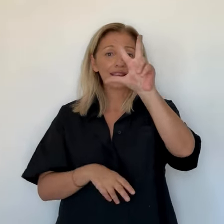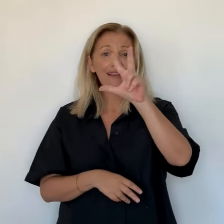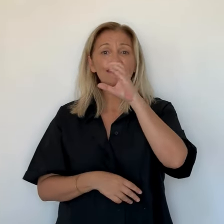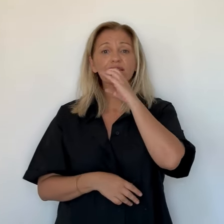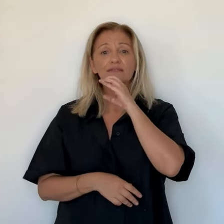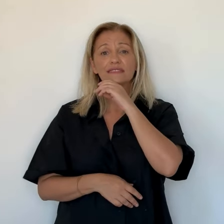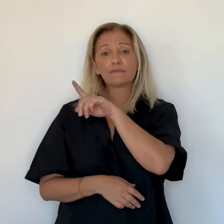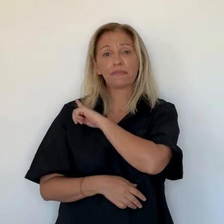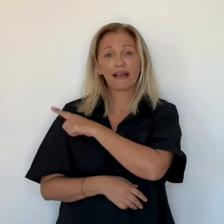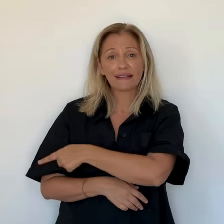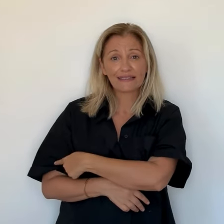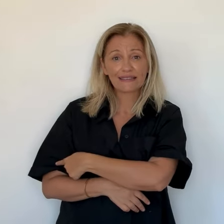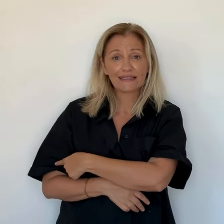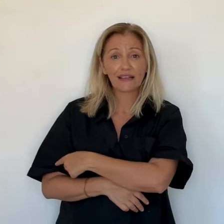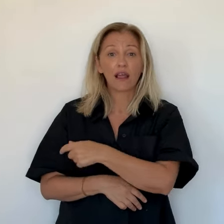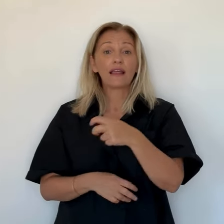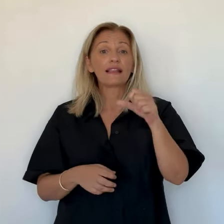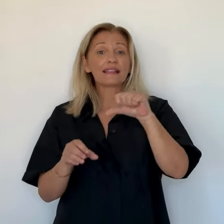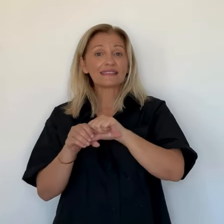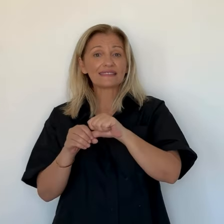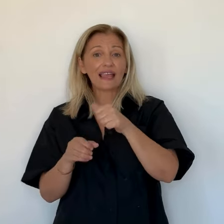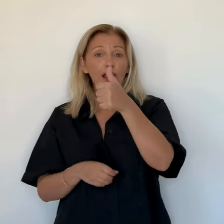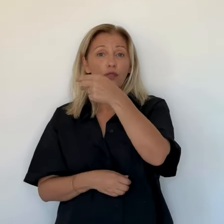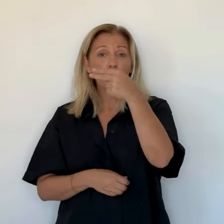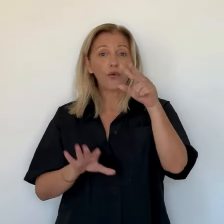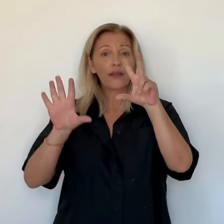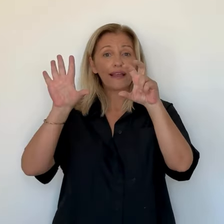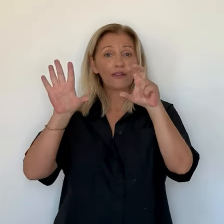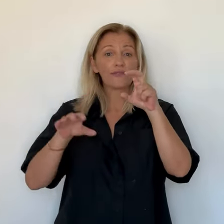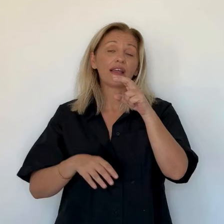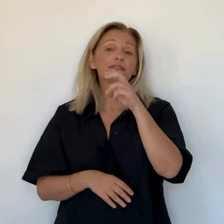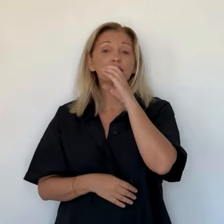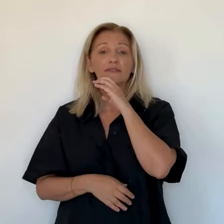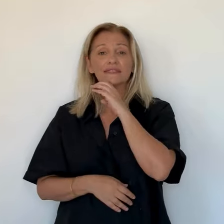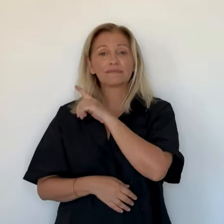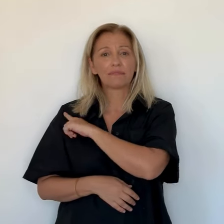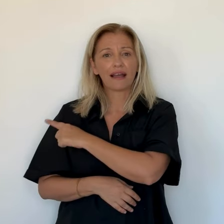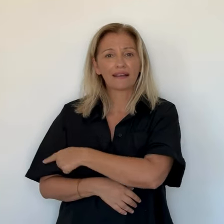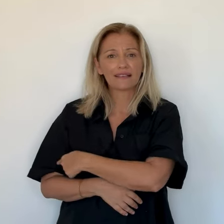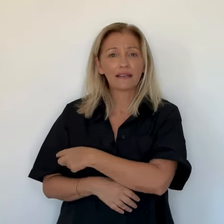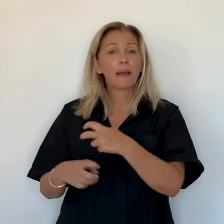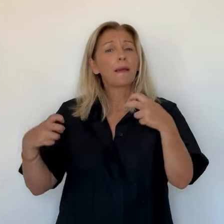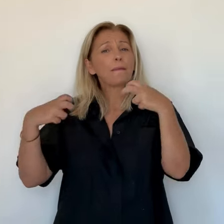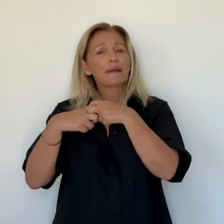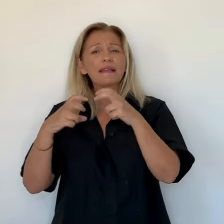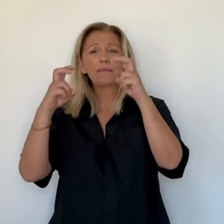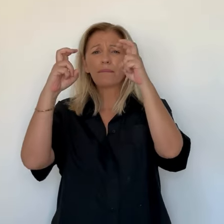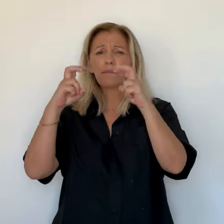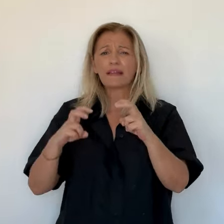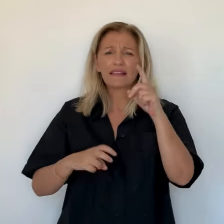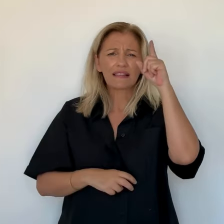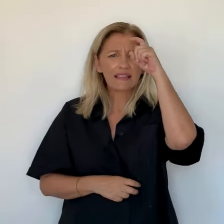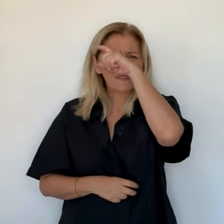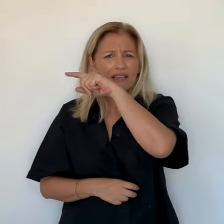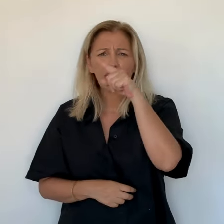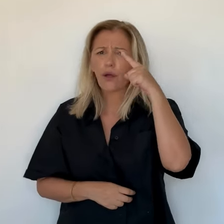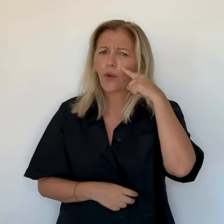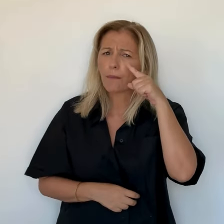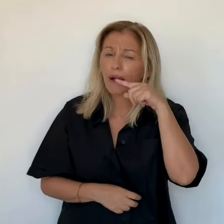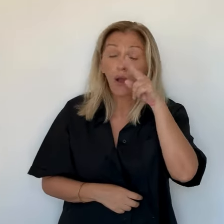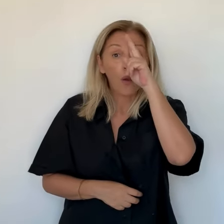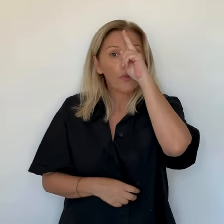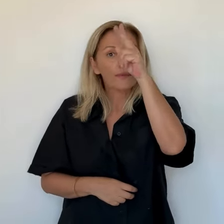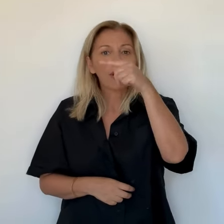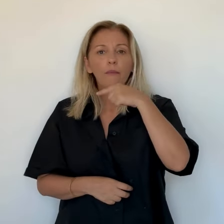1,93€ le litre d'essence, 1,80€ pour le gasoil. Des prix ont baisse affichée ce mardi à la pompe. Une différence de quelques